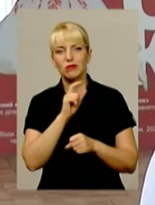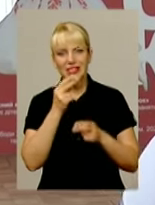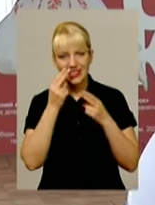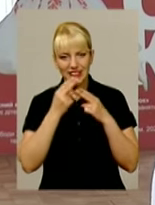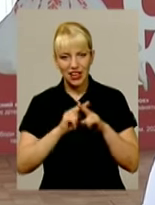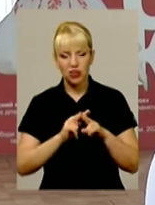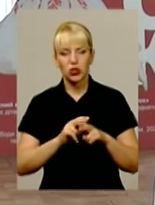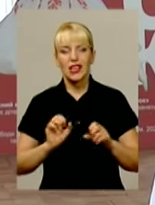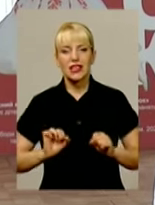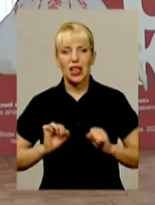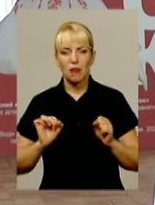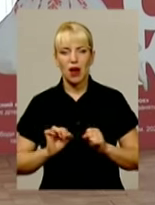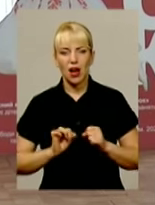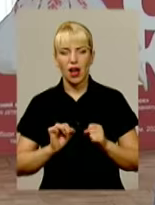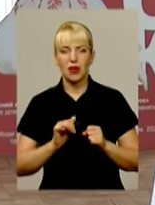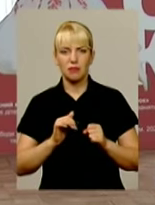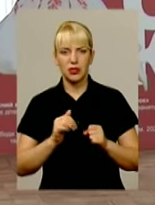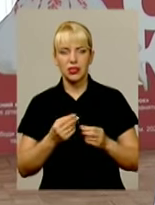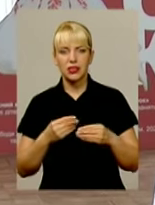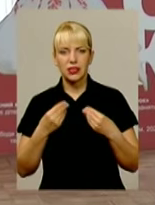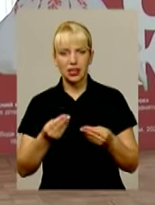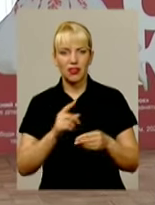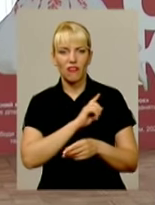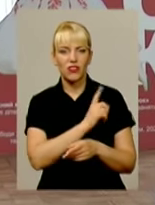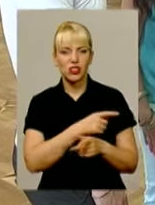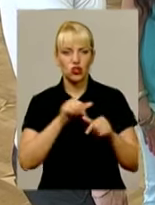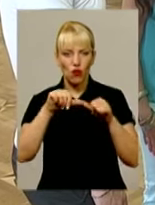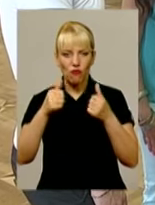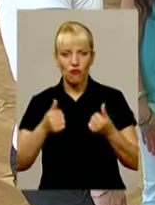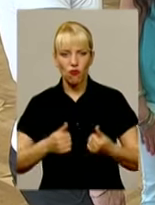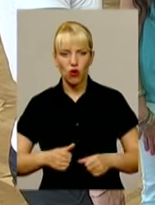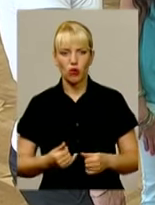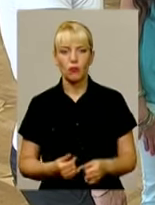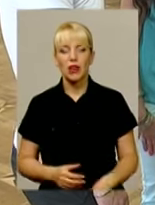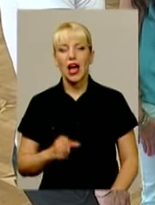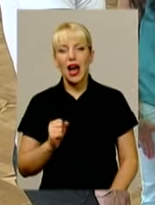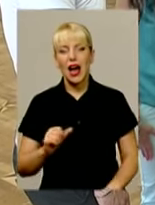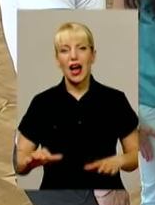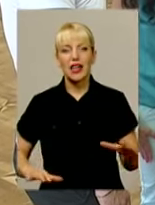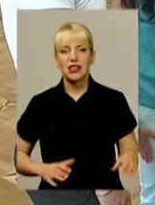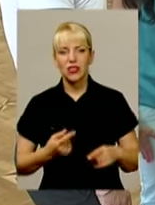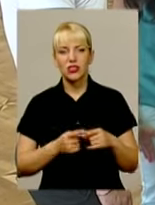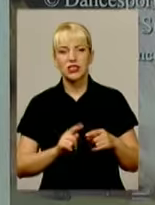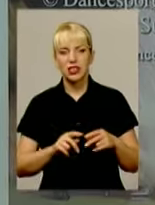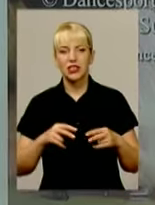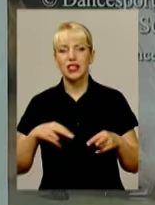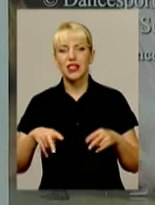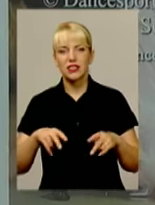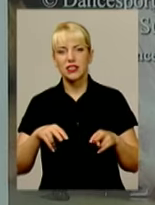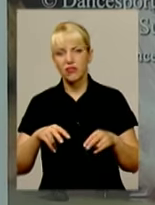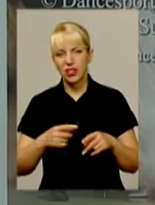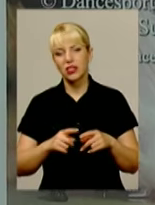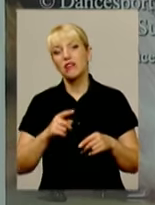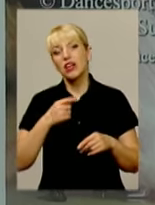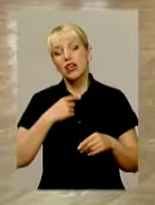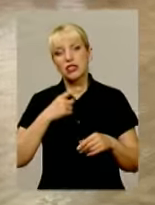намагаємось нагнати якомога більше фізичної форми, того, щоб спортсмени були вітривалі. А тим часом тренери танцівників клубу сподіваються, що їхні вихованці